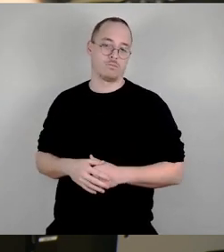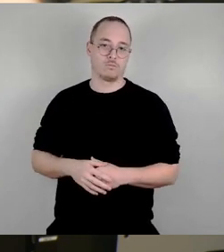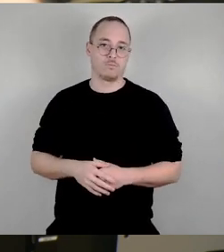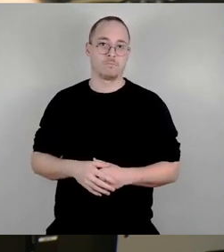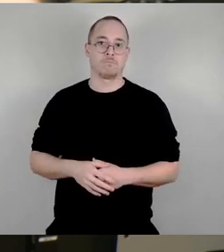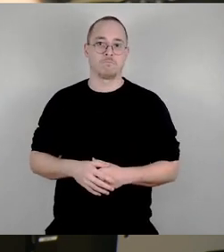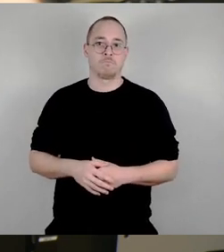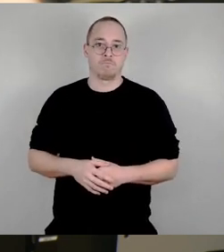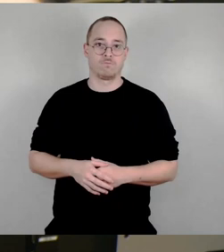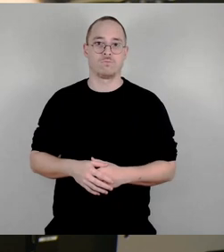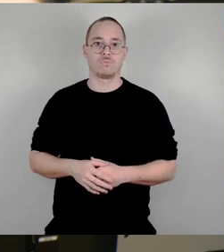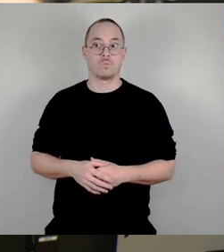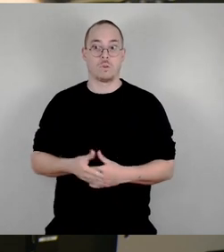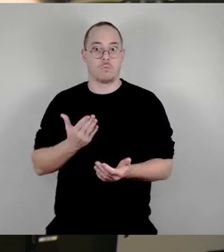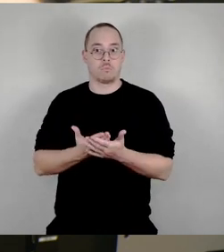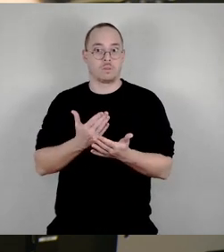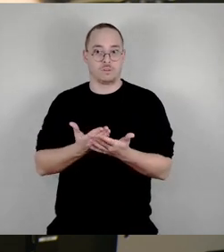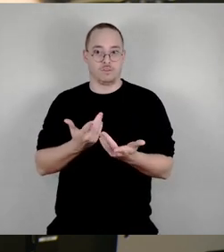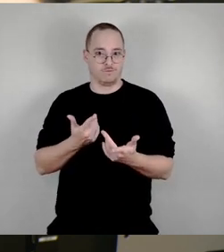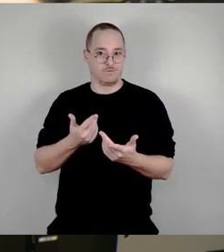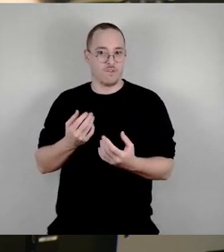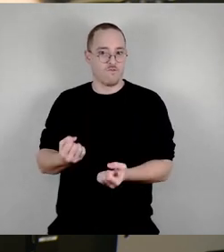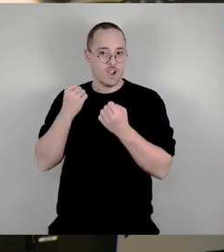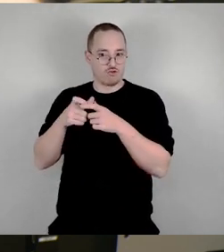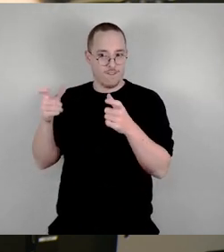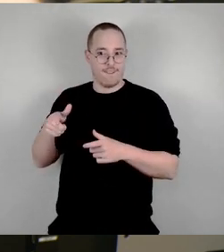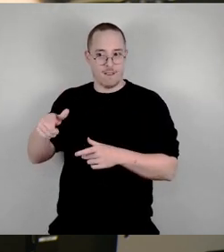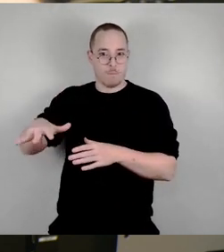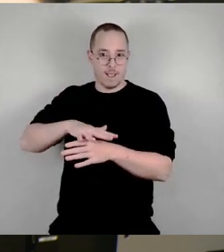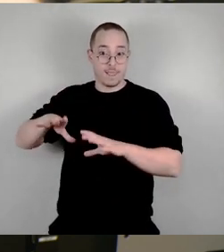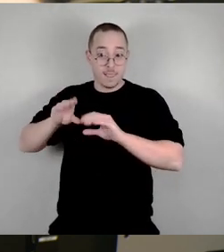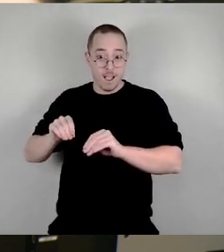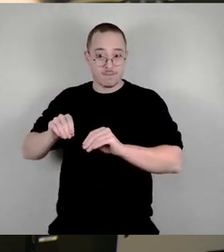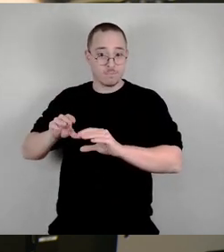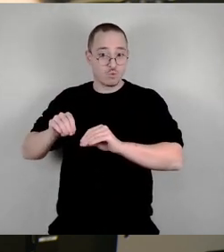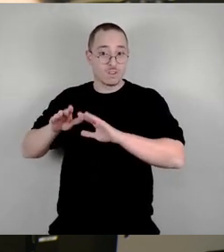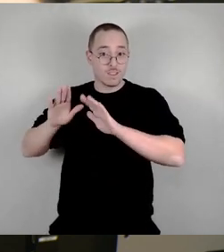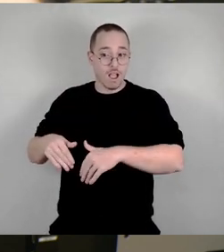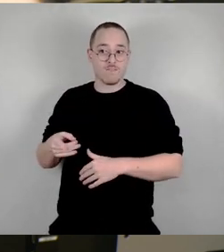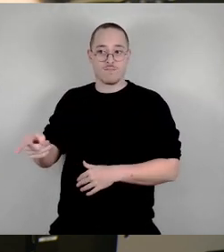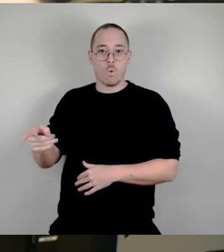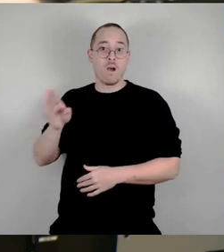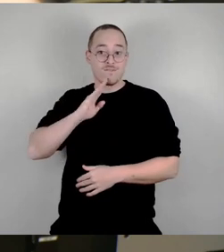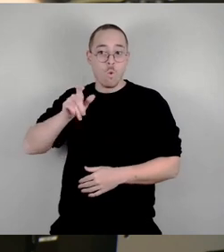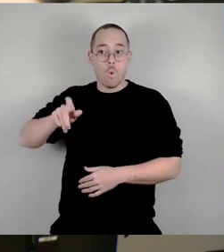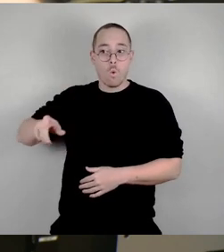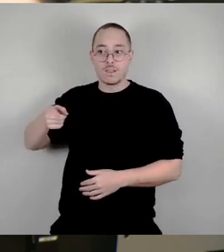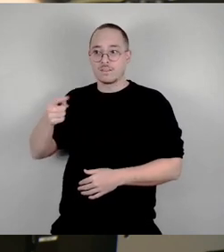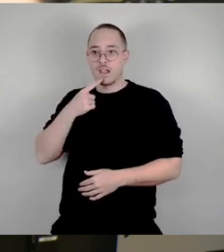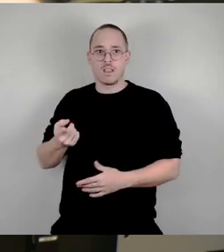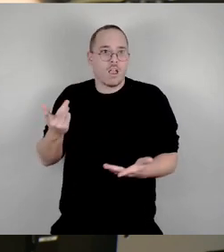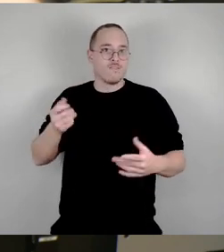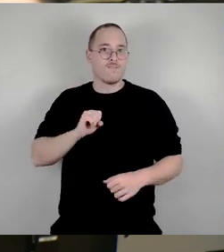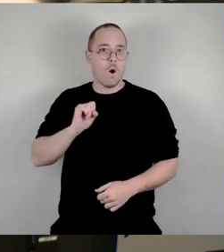im Verstärkerbereich sind, Bauch mitzeln und sagen, warum muss ich das weiterhin ertragen, diesen Lärm. Also ist die